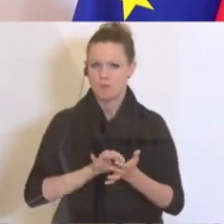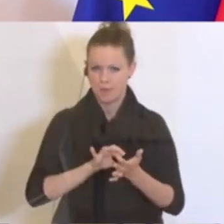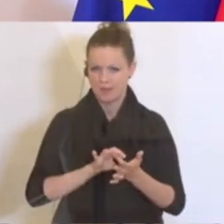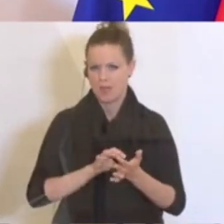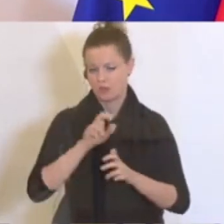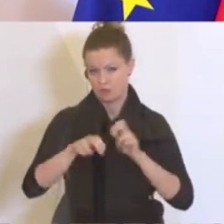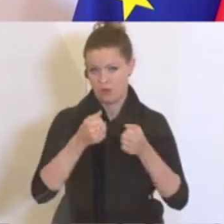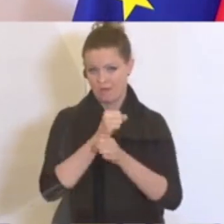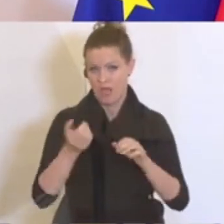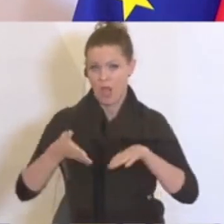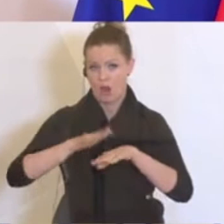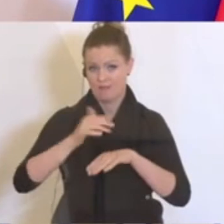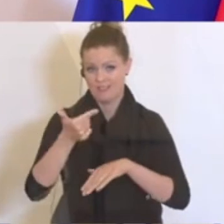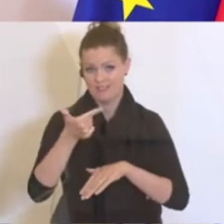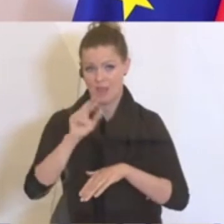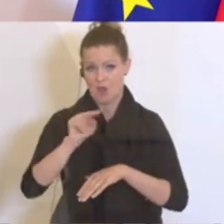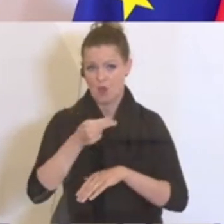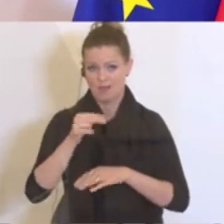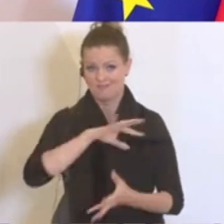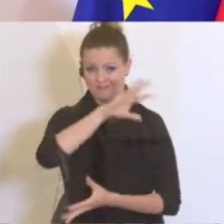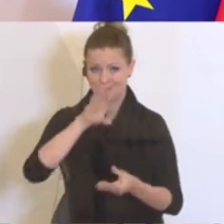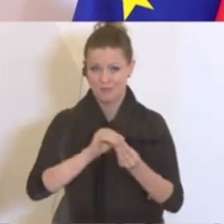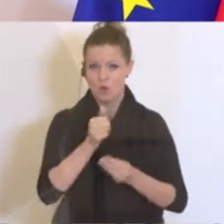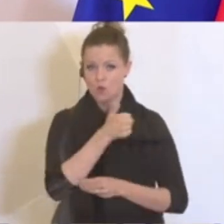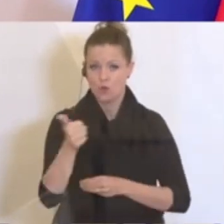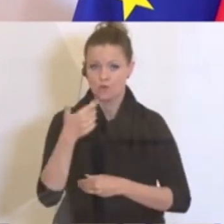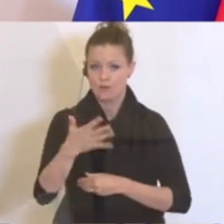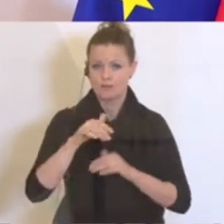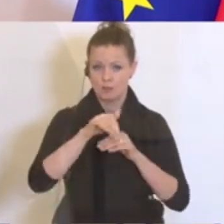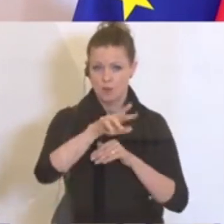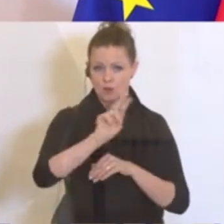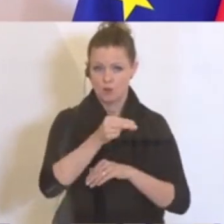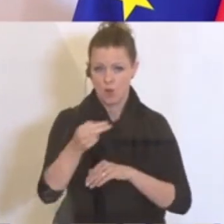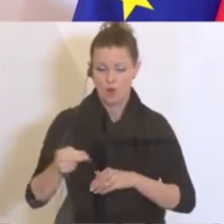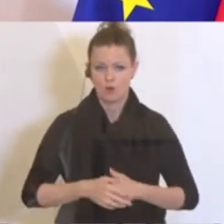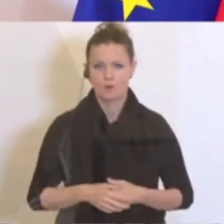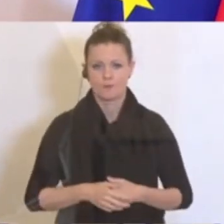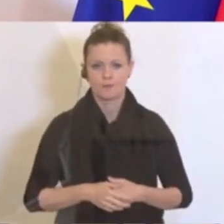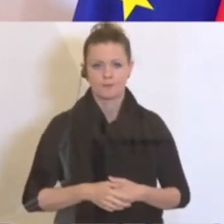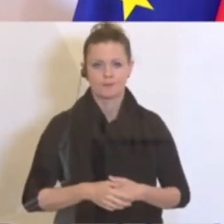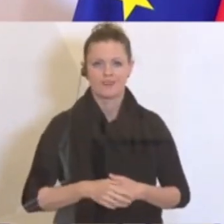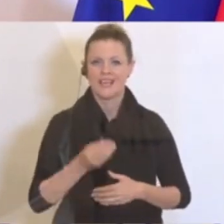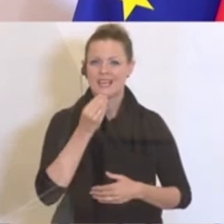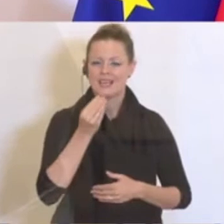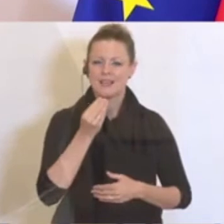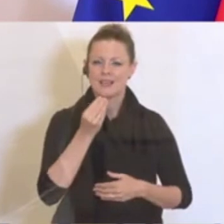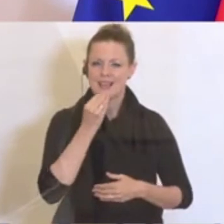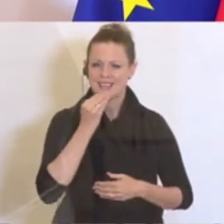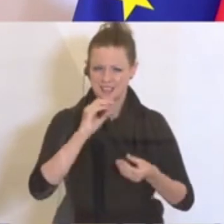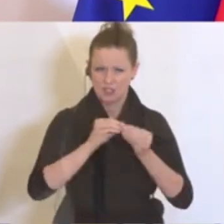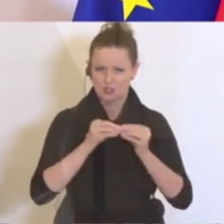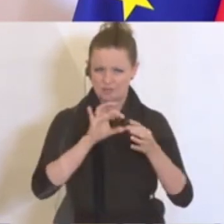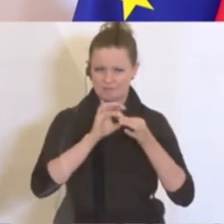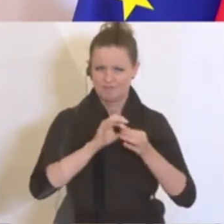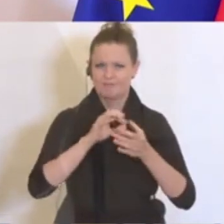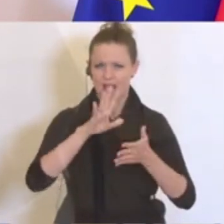2 Euro. Das ist eine Höhe von insgesamt 150 Millionen Euro. Die Absetzbarkeit der Geschäftsessen ist schon angesprochen worden, ein